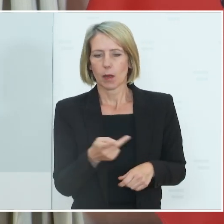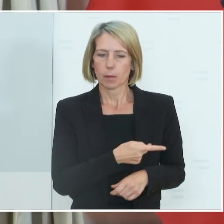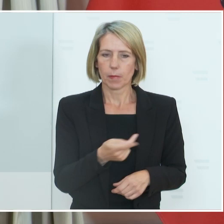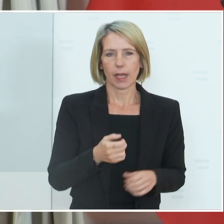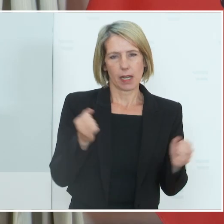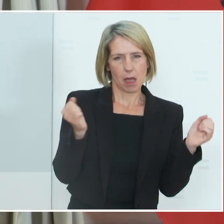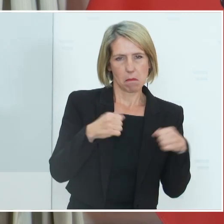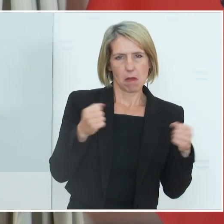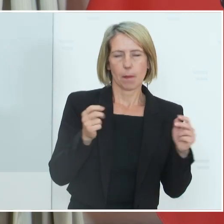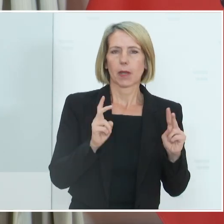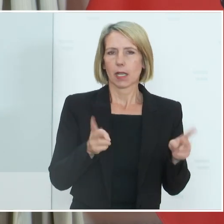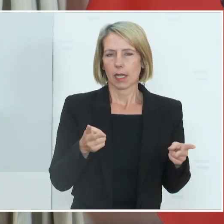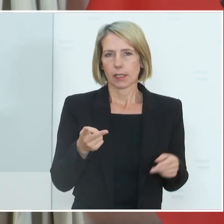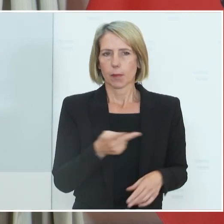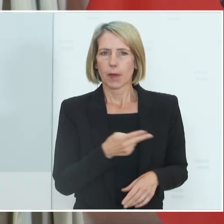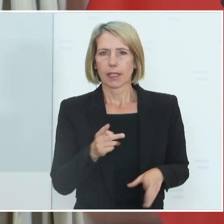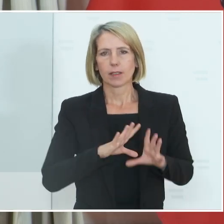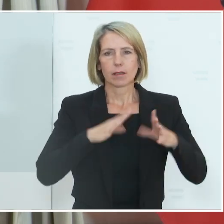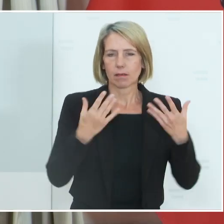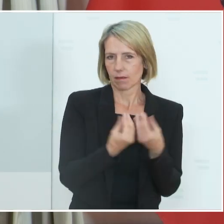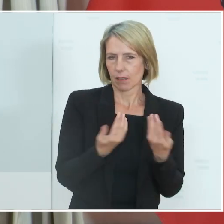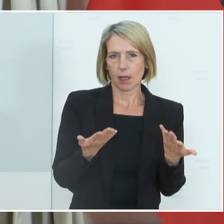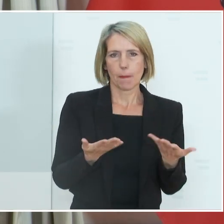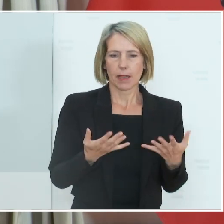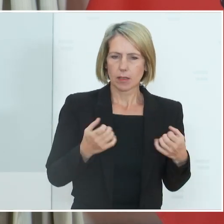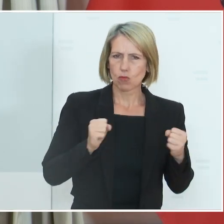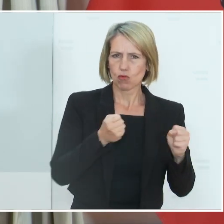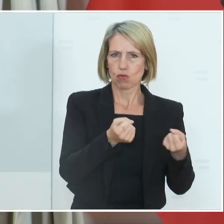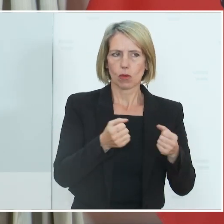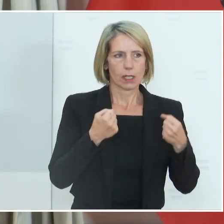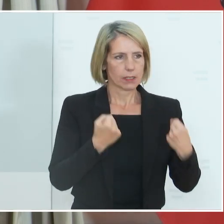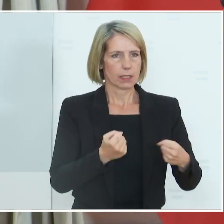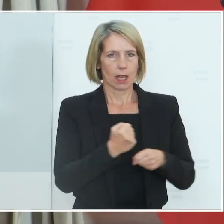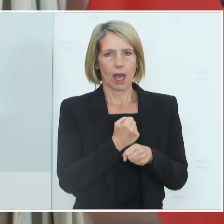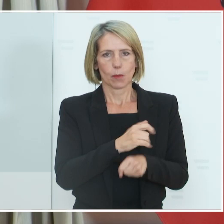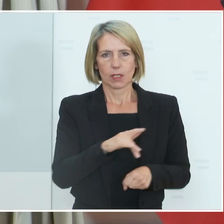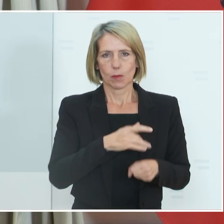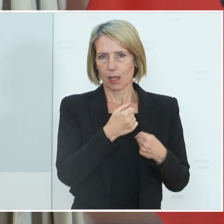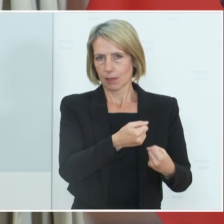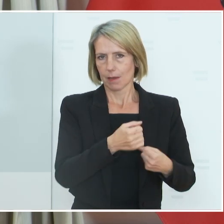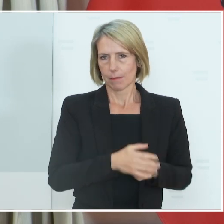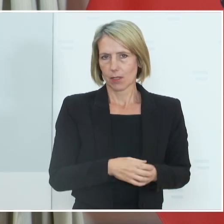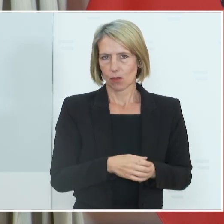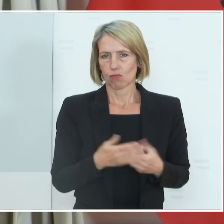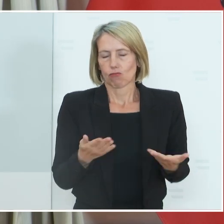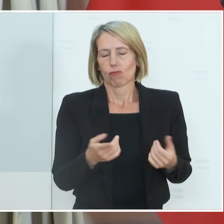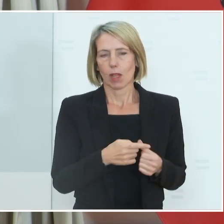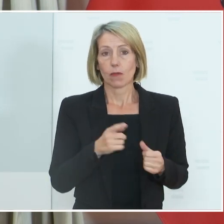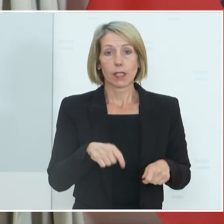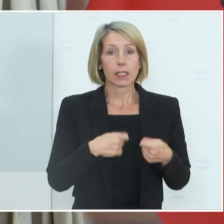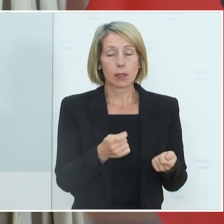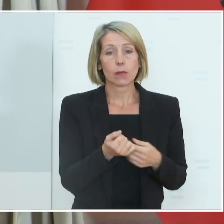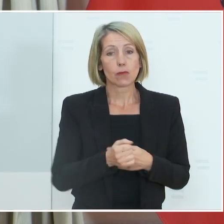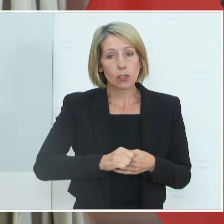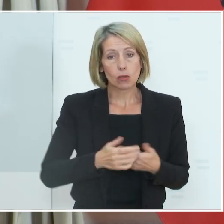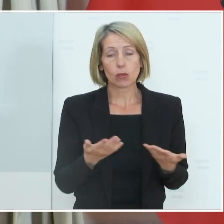einigen und sich auch gemeinsam dafür einsetzen werden, dass es einen sicheren Arbeitsplatz gibt. Wenn es Verstöße geben sollte durch